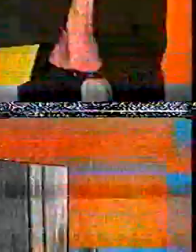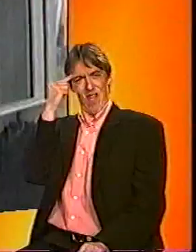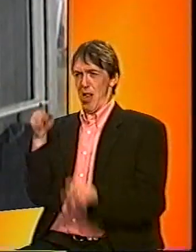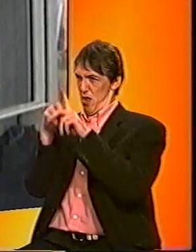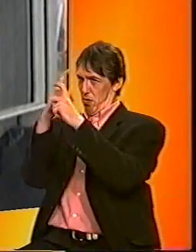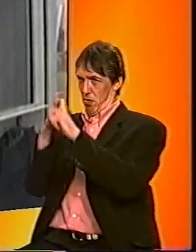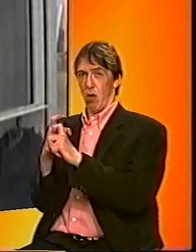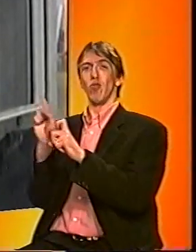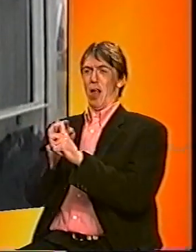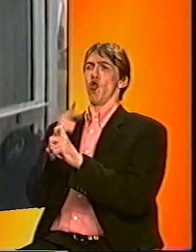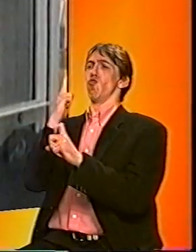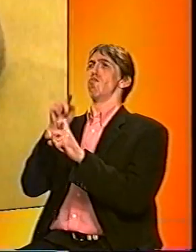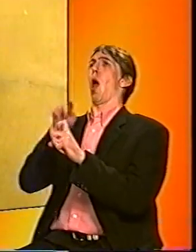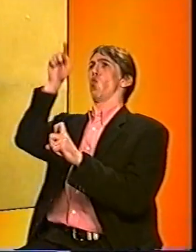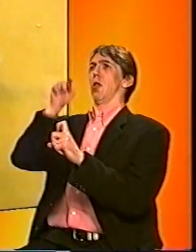hoort.